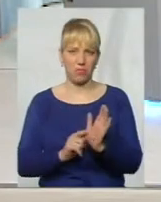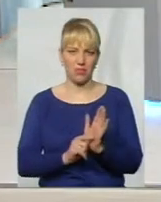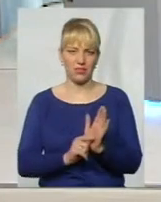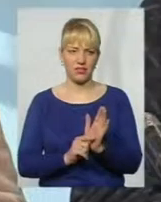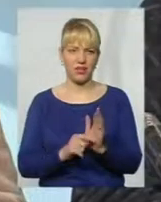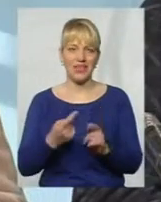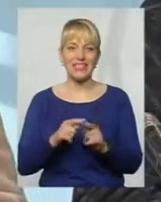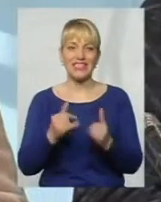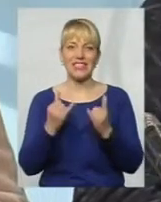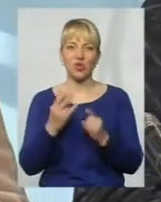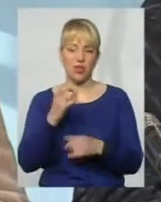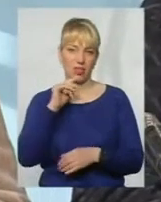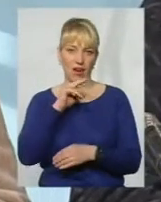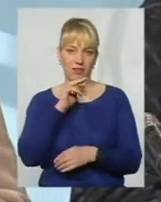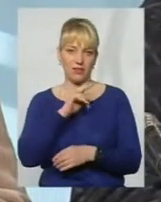Це сьогодні наліки.